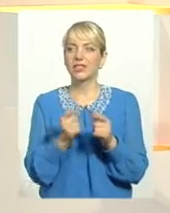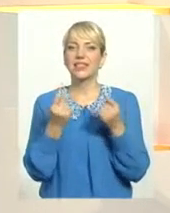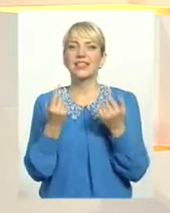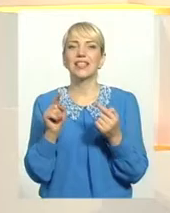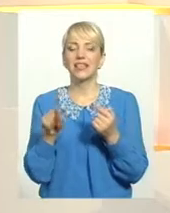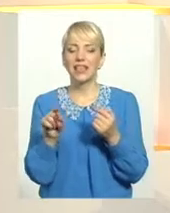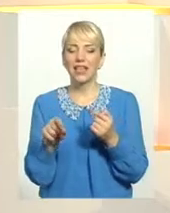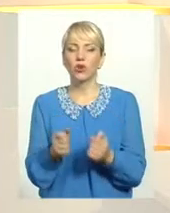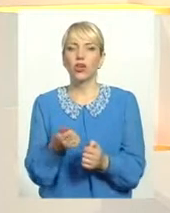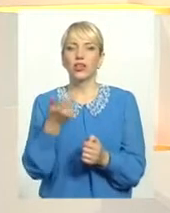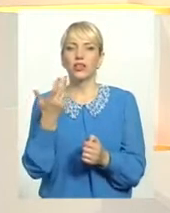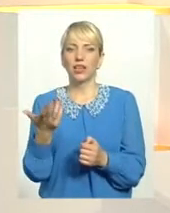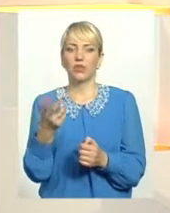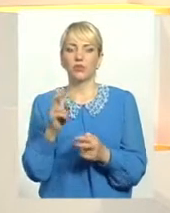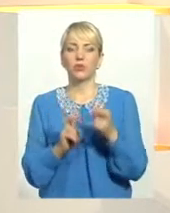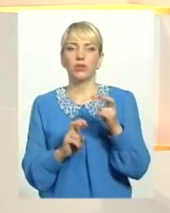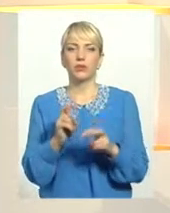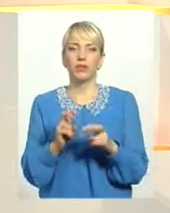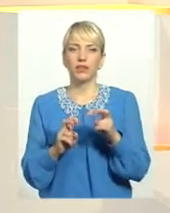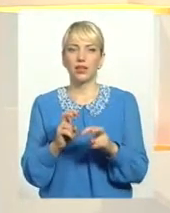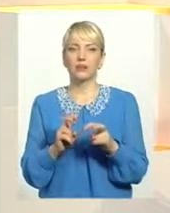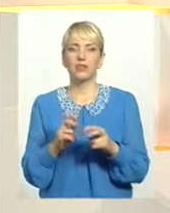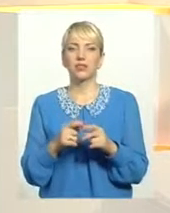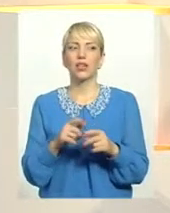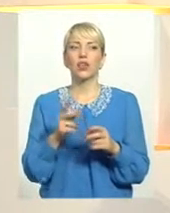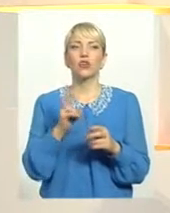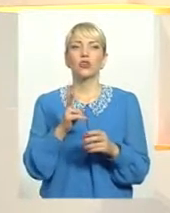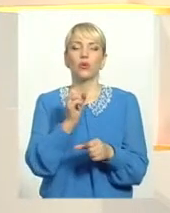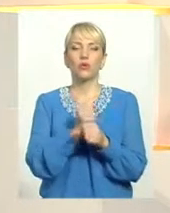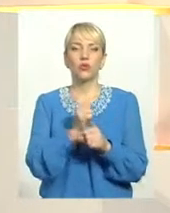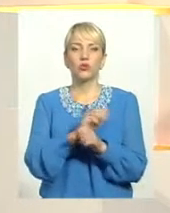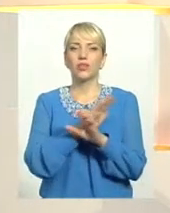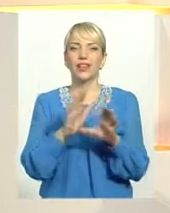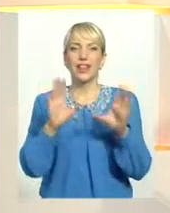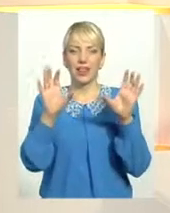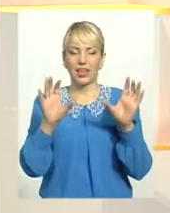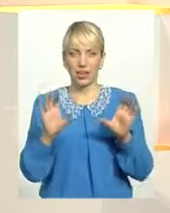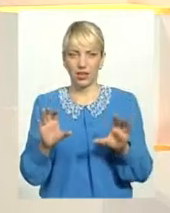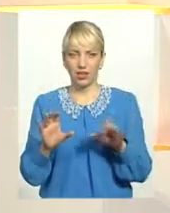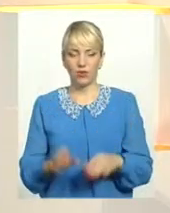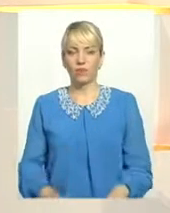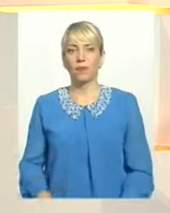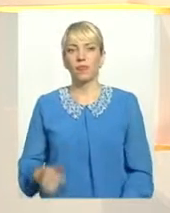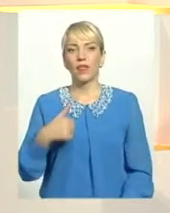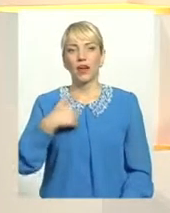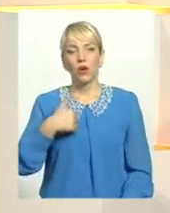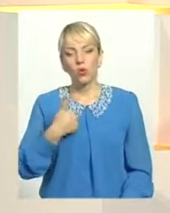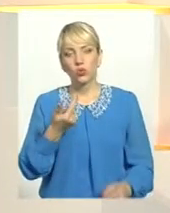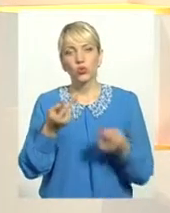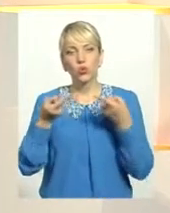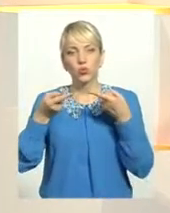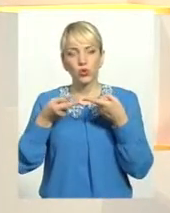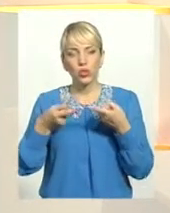підприємств і підприємців, які працюють не зовсім легально? Я хочу дещо уточнити